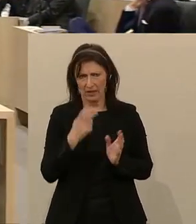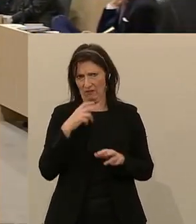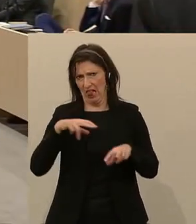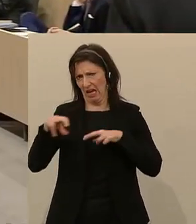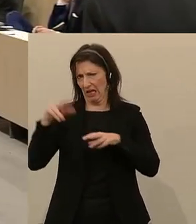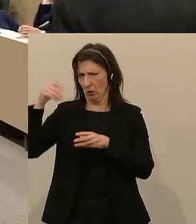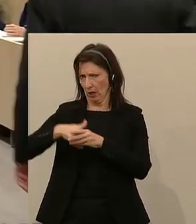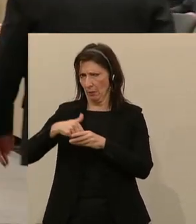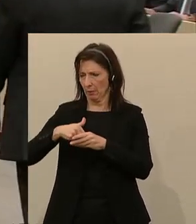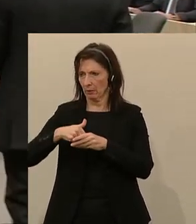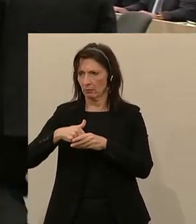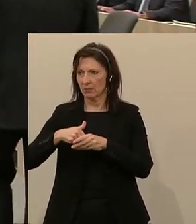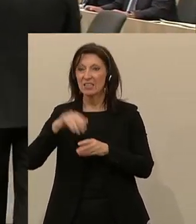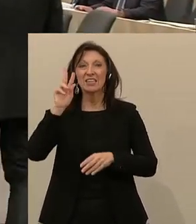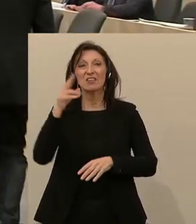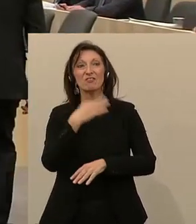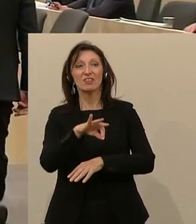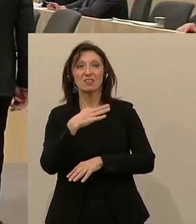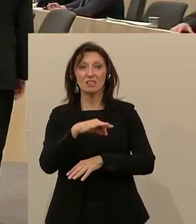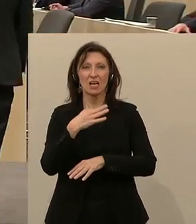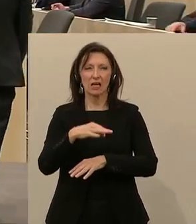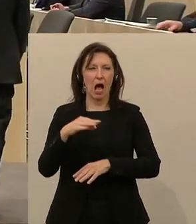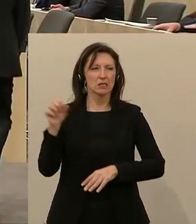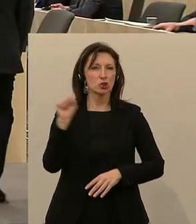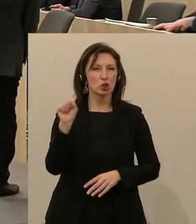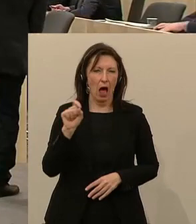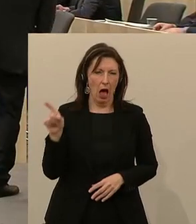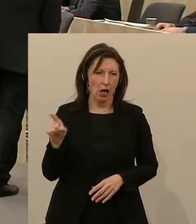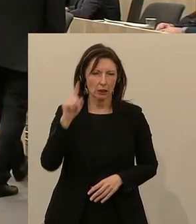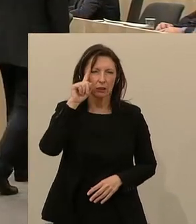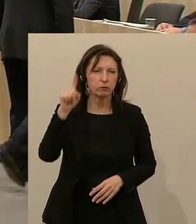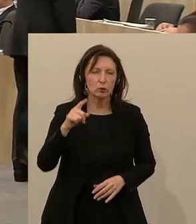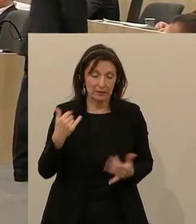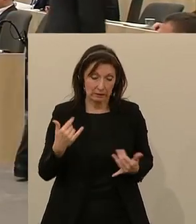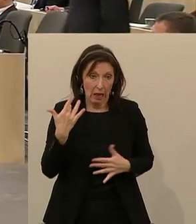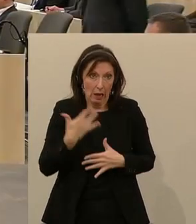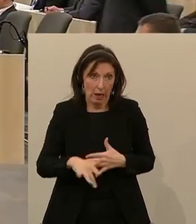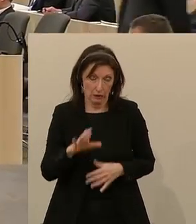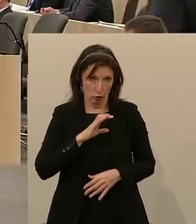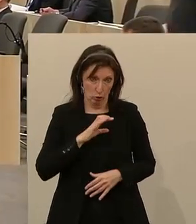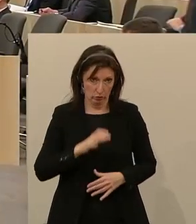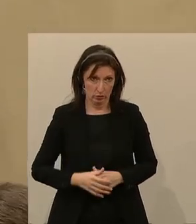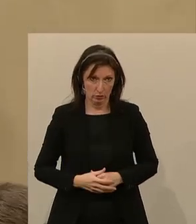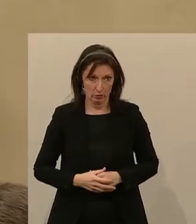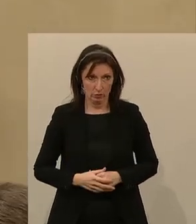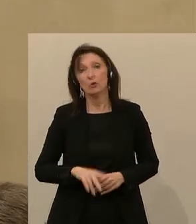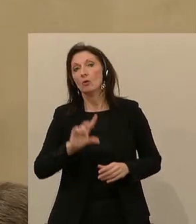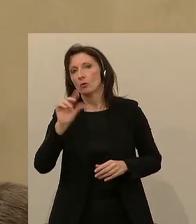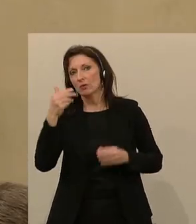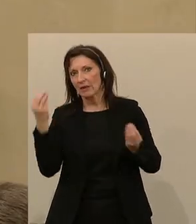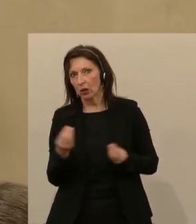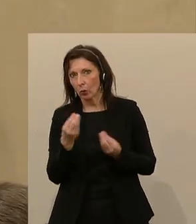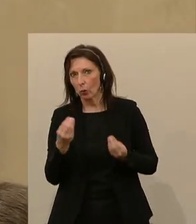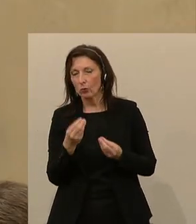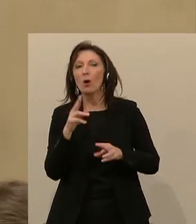weil der heutige Vizekanzler Strache gewusst hat, das sei letzte Gelegenheit. Und die andere Wahrheit ist, der heutige Bundeskanzler